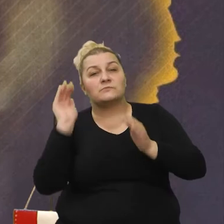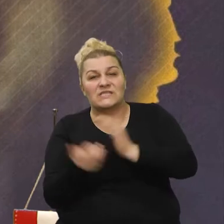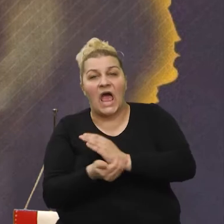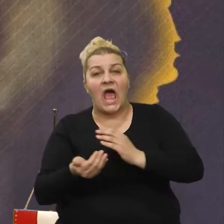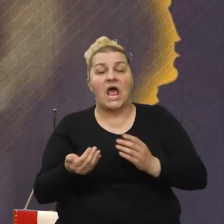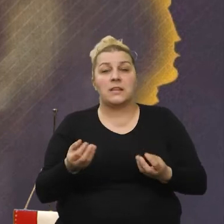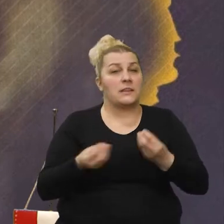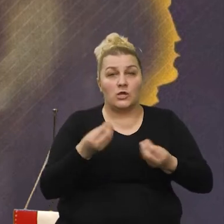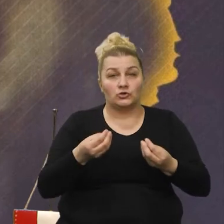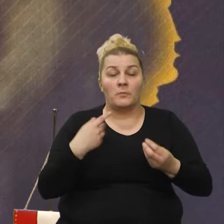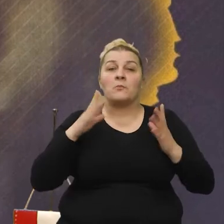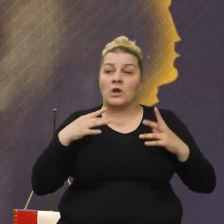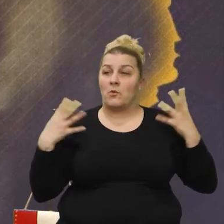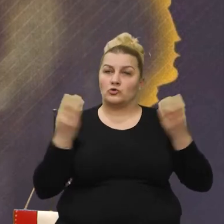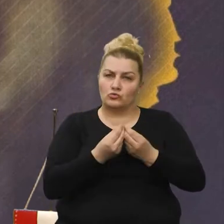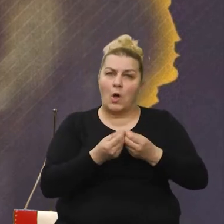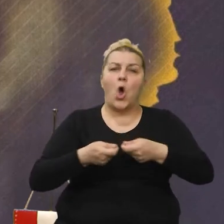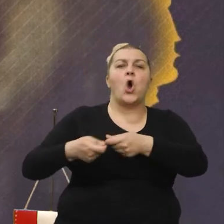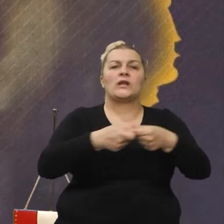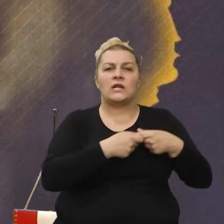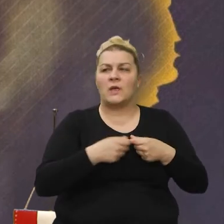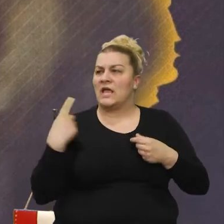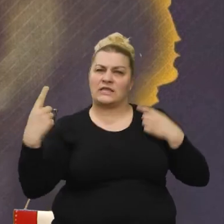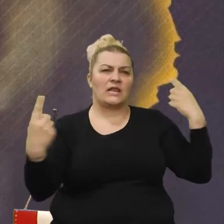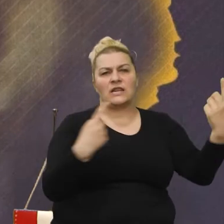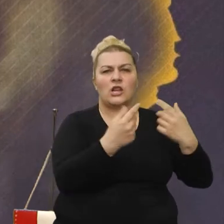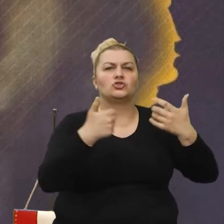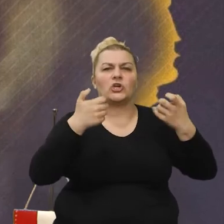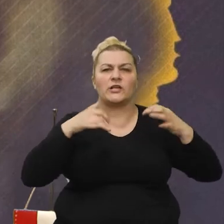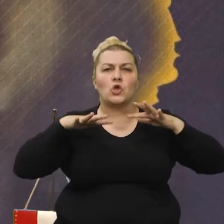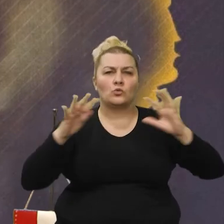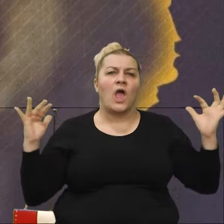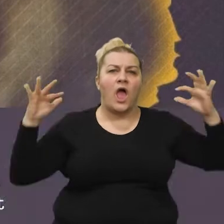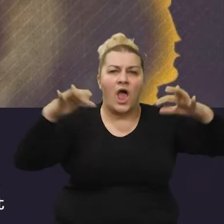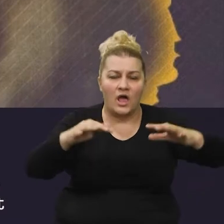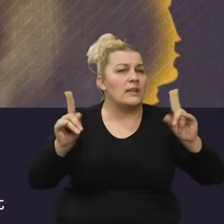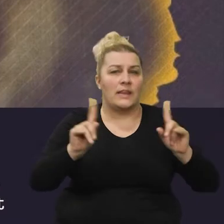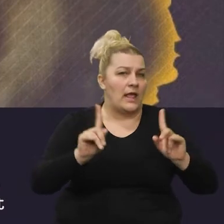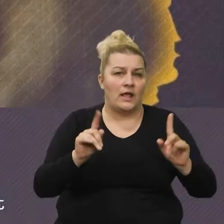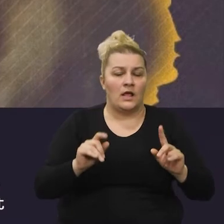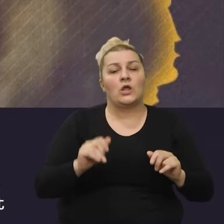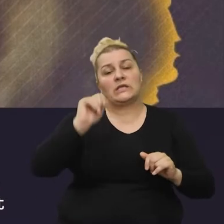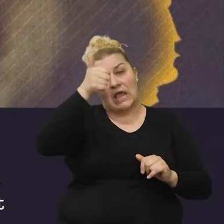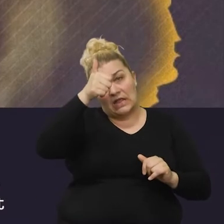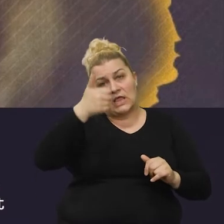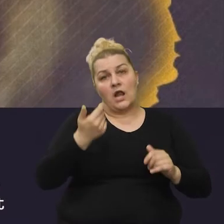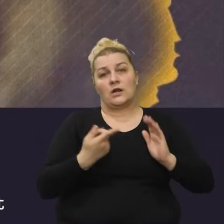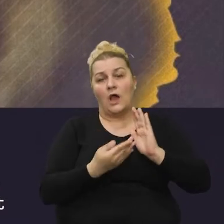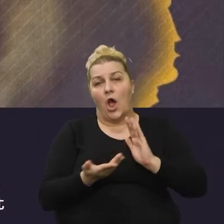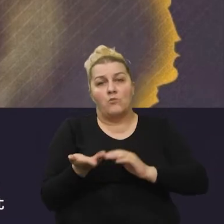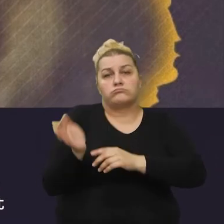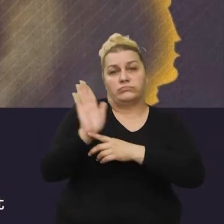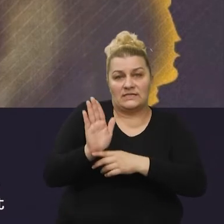dogadio, da idemo organizirano. Da to ne bude njih šest stotina idu na isto vrata, nego da idemo